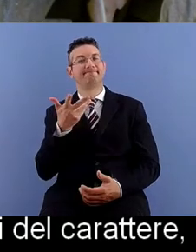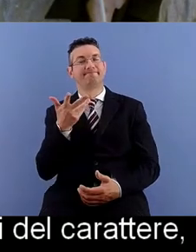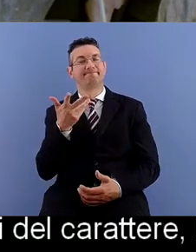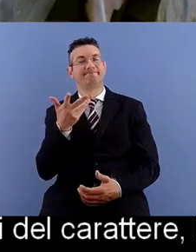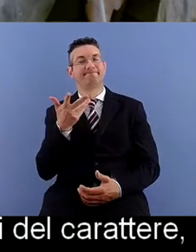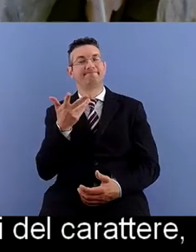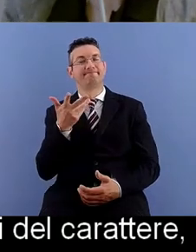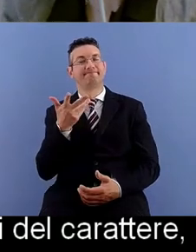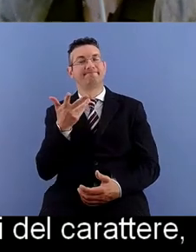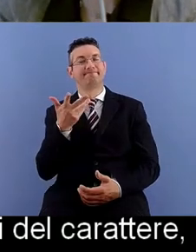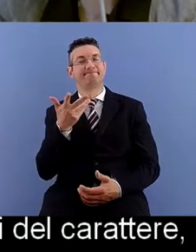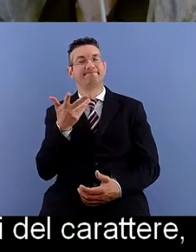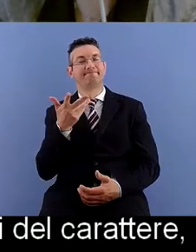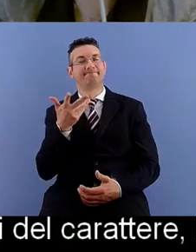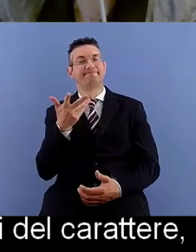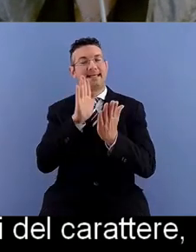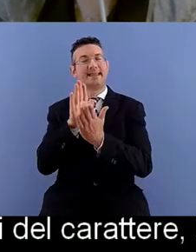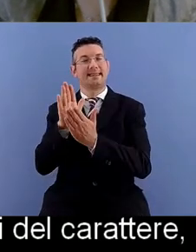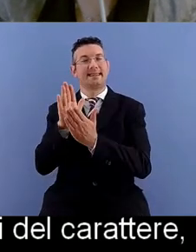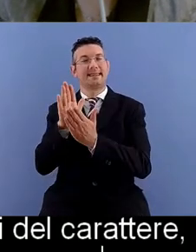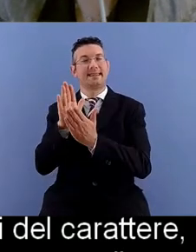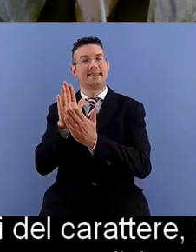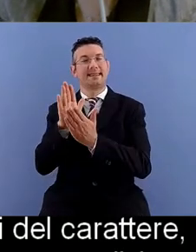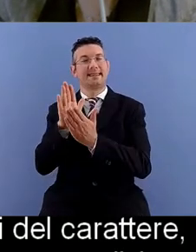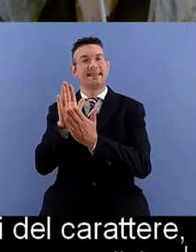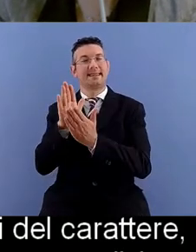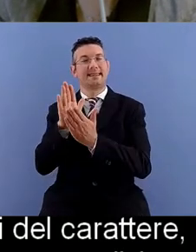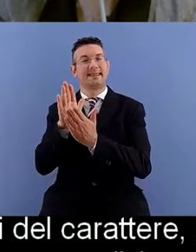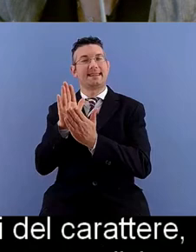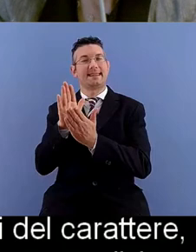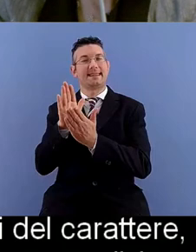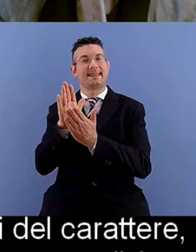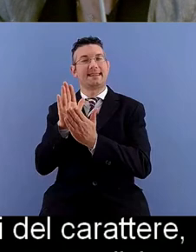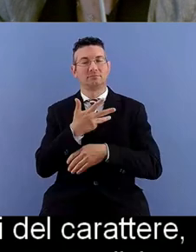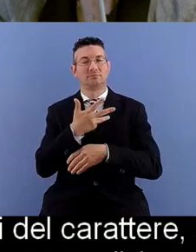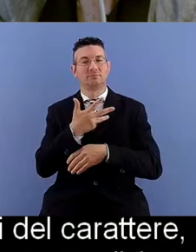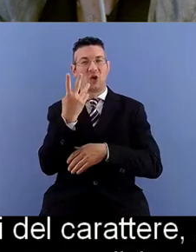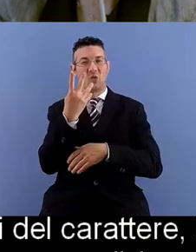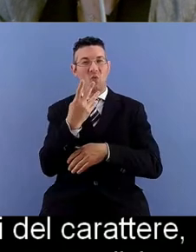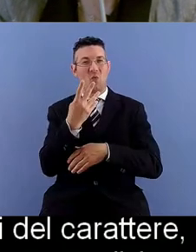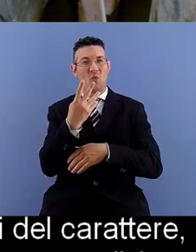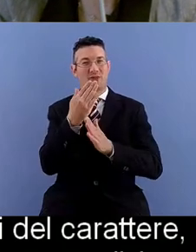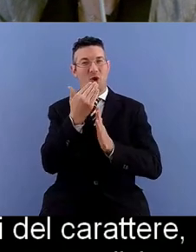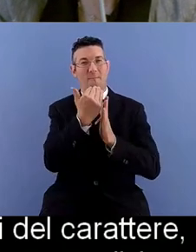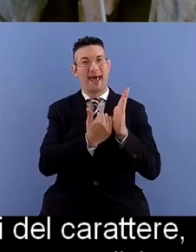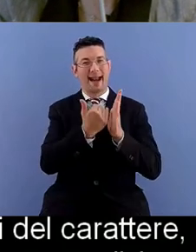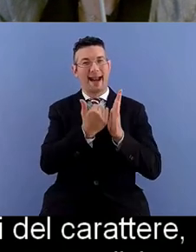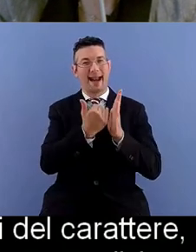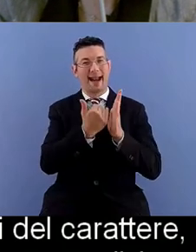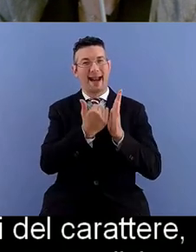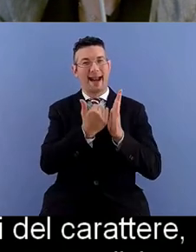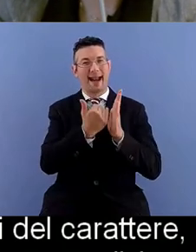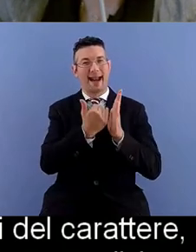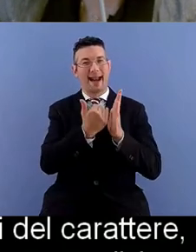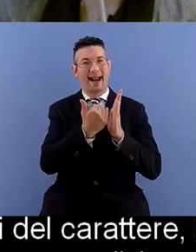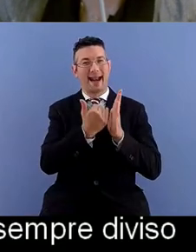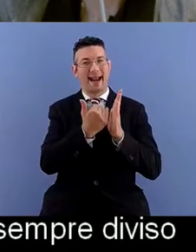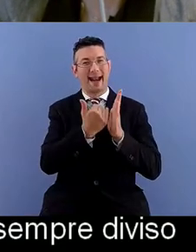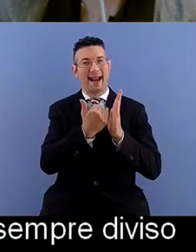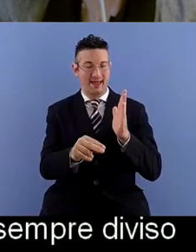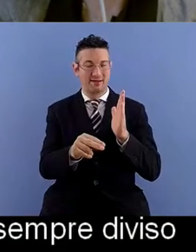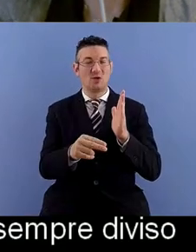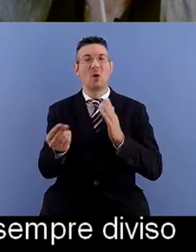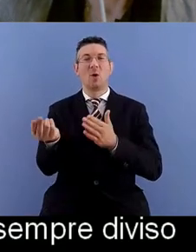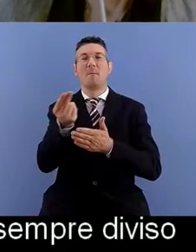sempre diviso secondo i quattro parametri che abbiamo visto prima e ad esempio il progetto dei